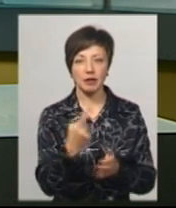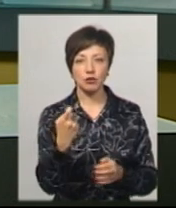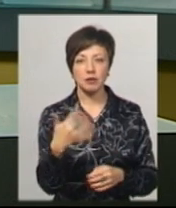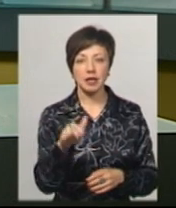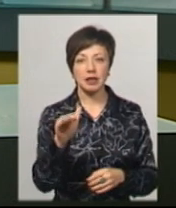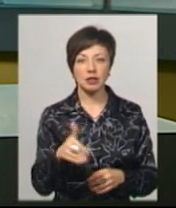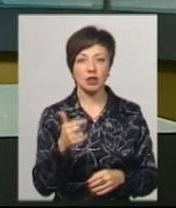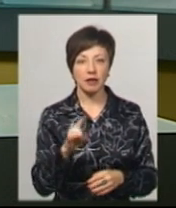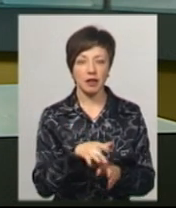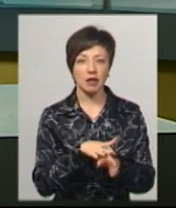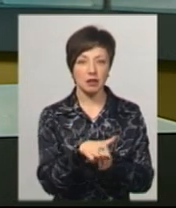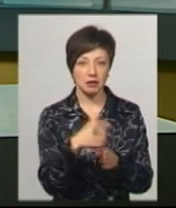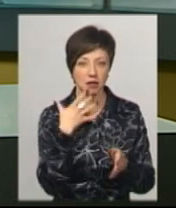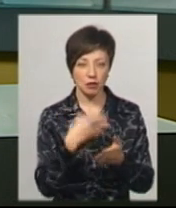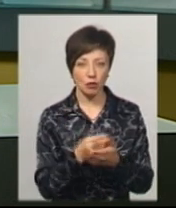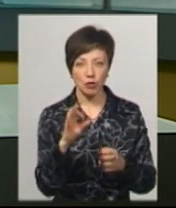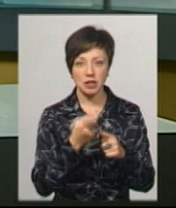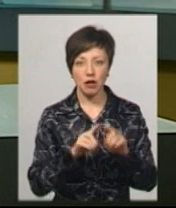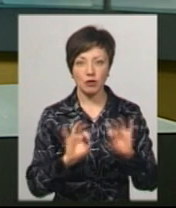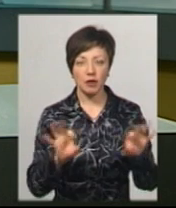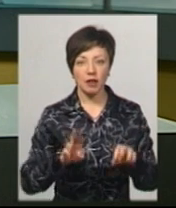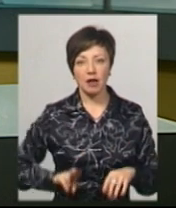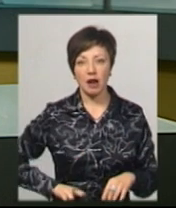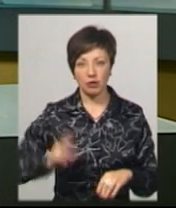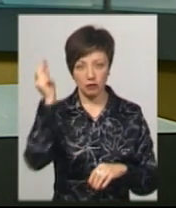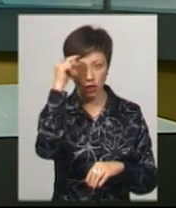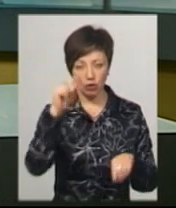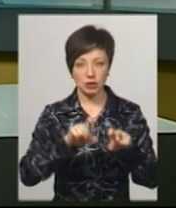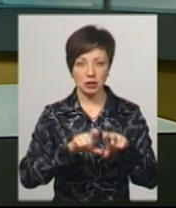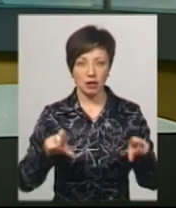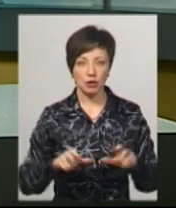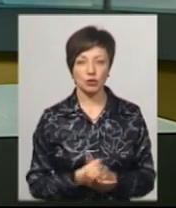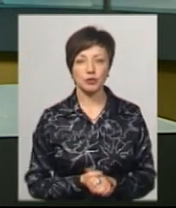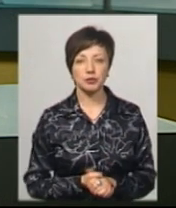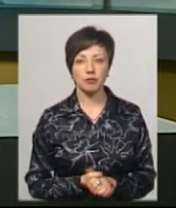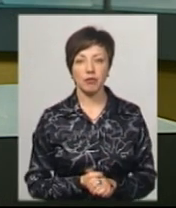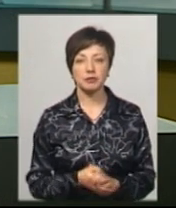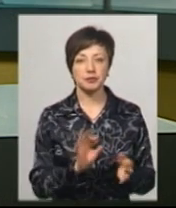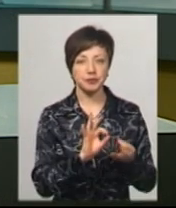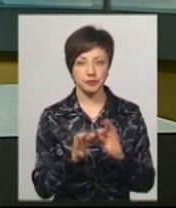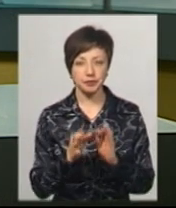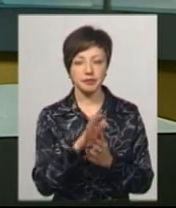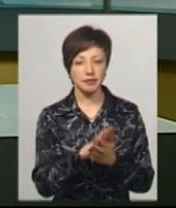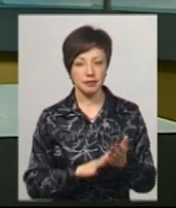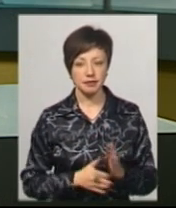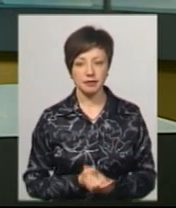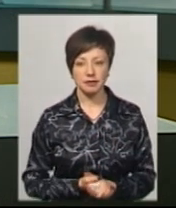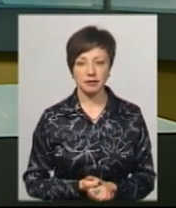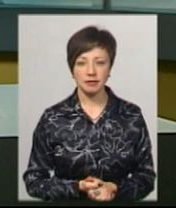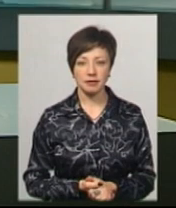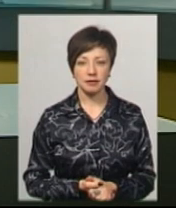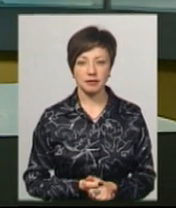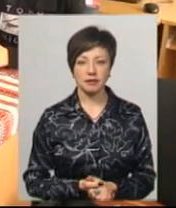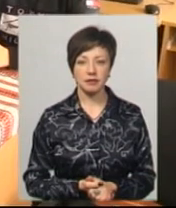тисяч гривень на реалізацію. Про це розповіла директорка навчального закладу Галина Івасюк. Подробиці дізнавалася Леся Боровець.